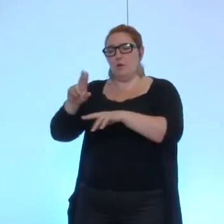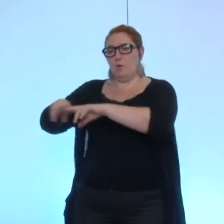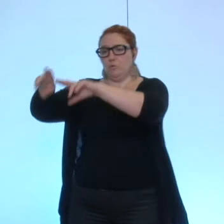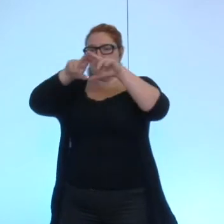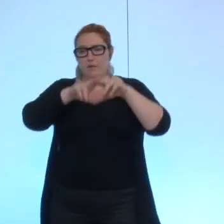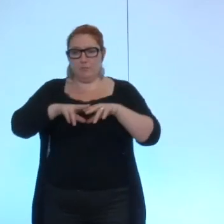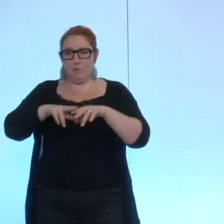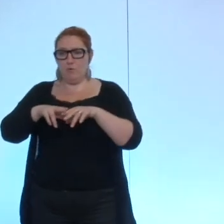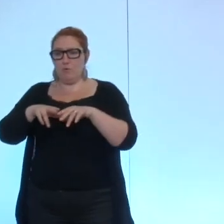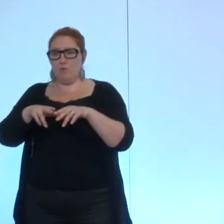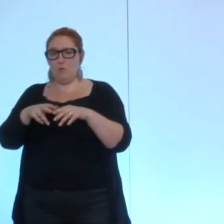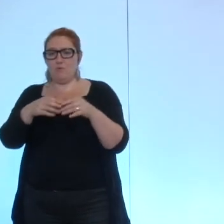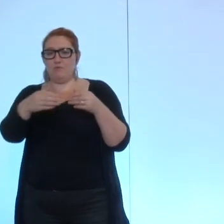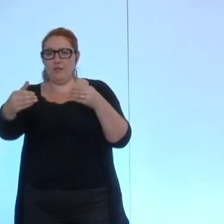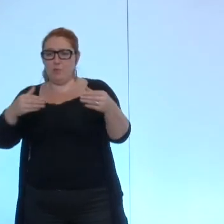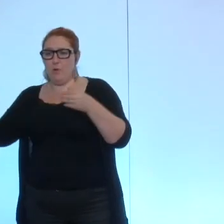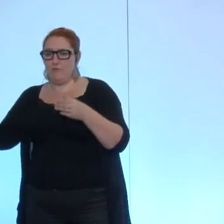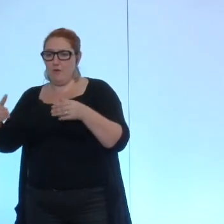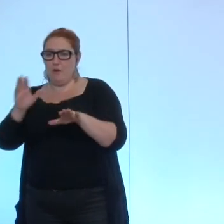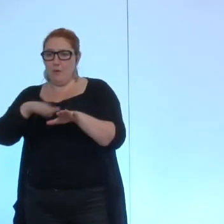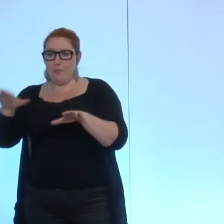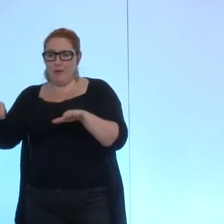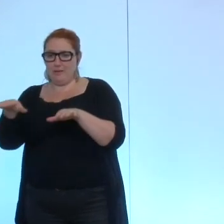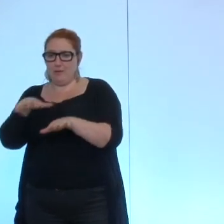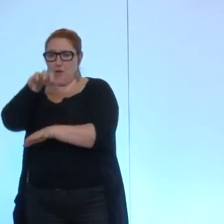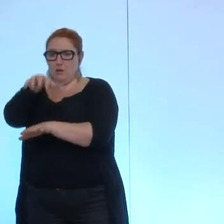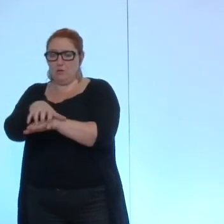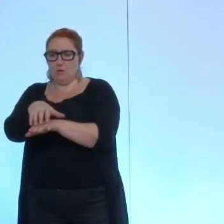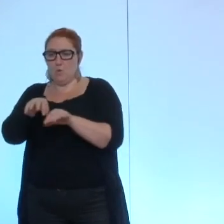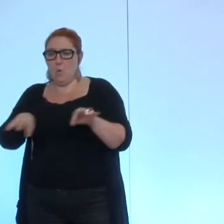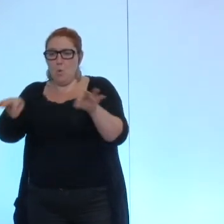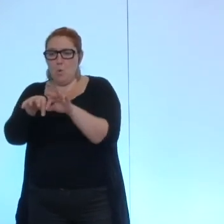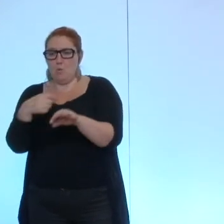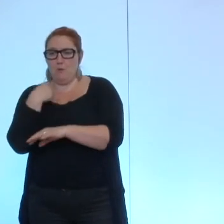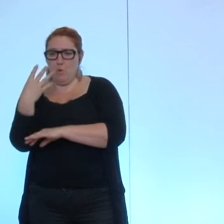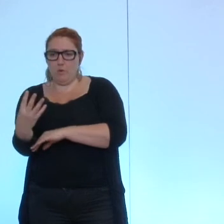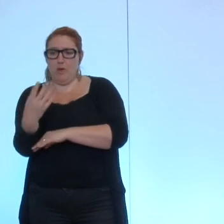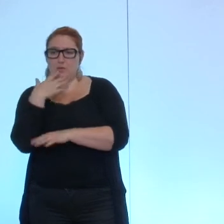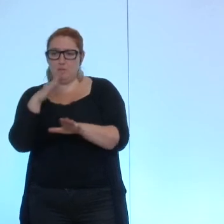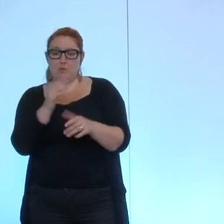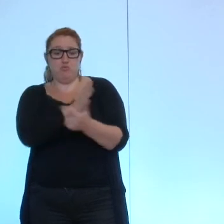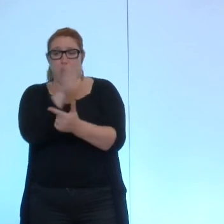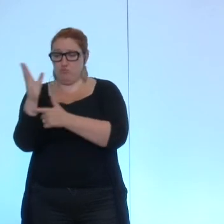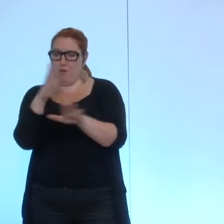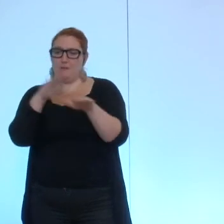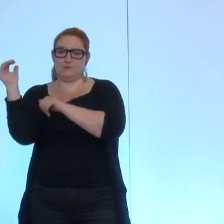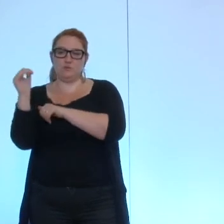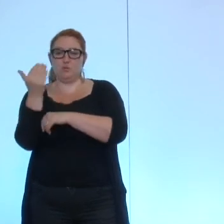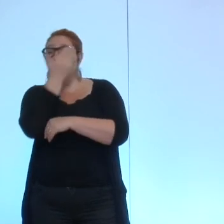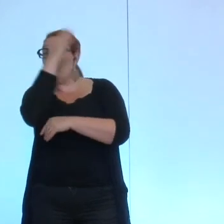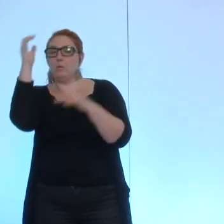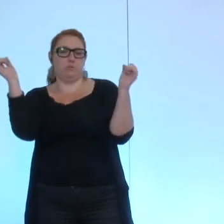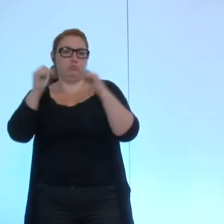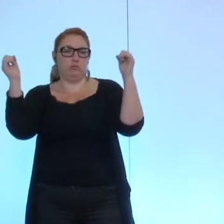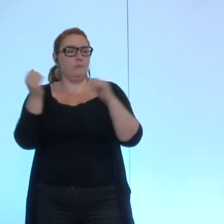nouveau parking l'eau 4 abstention abstention sur ces deux points le reste pour y a-t-il d'autres votes